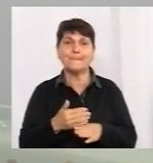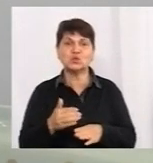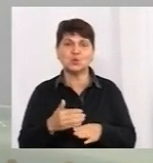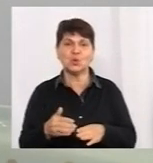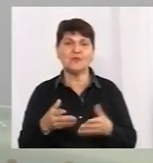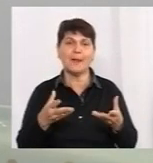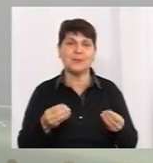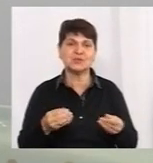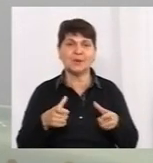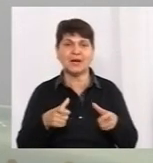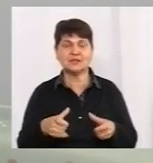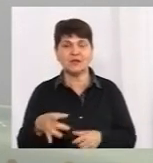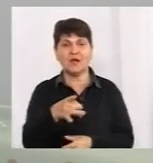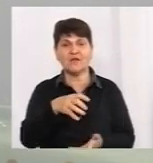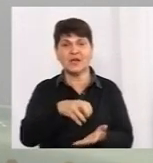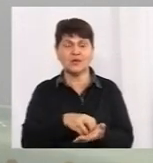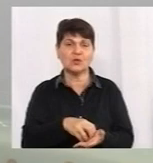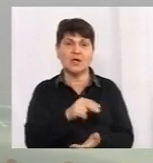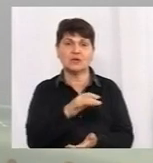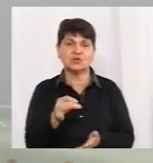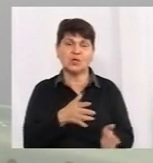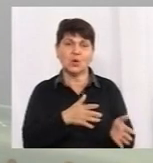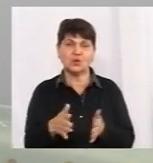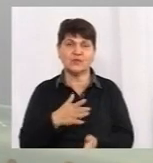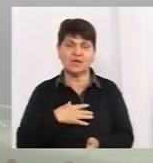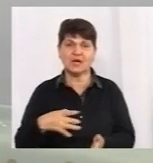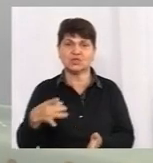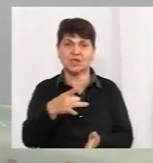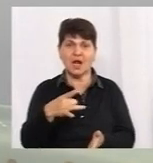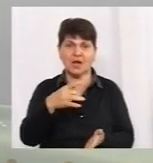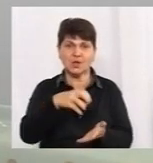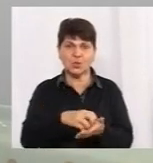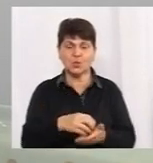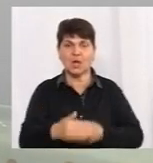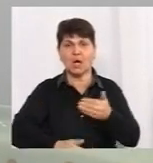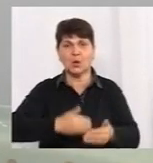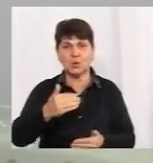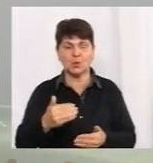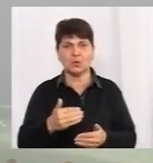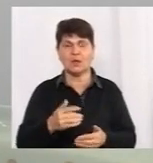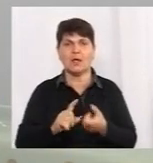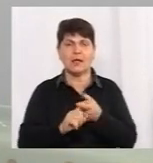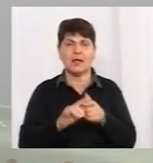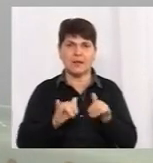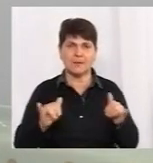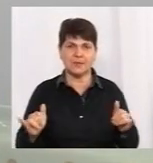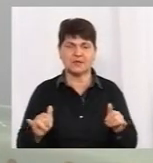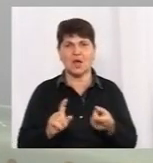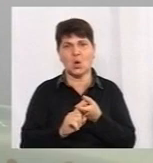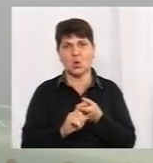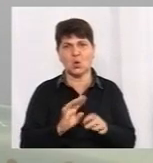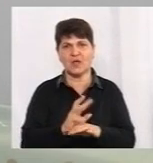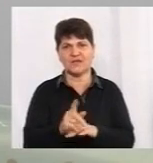послаблення карантину в регіоні та чи готовий наш регіон на такі кроки з огляду на епідситуацію із коронавірусом.